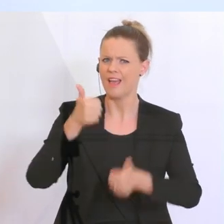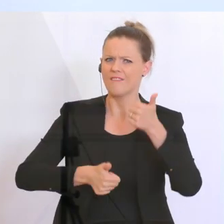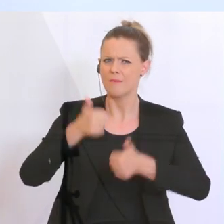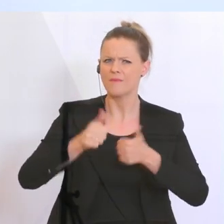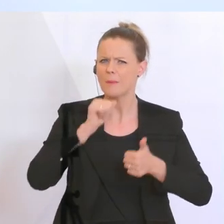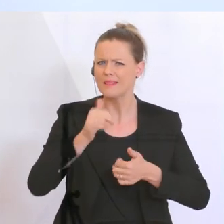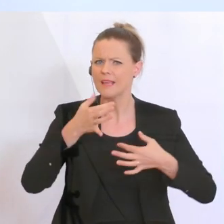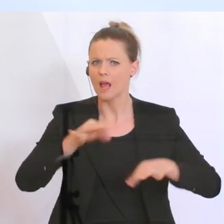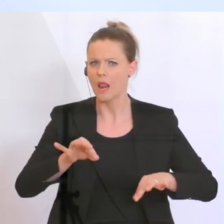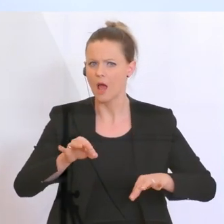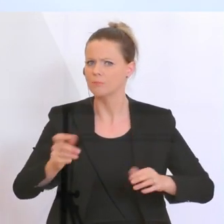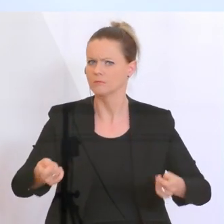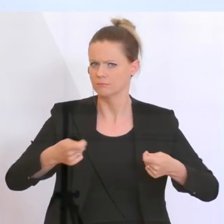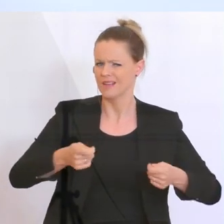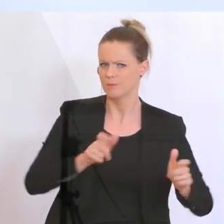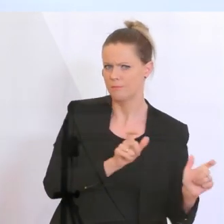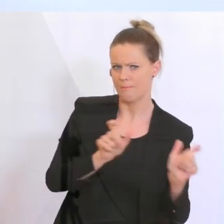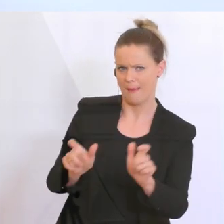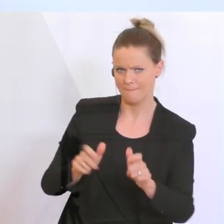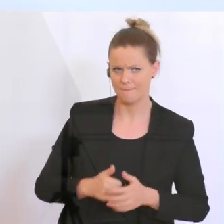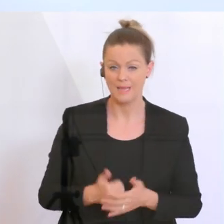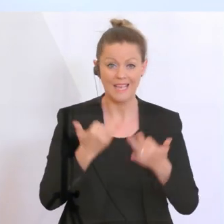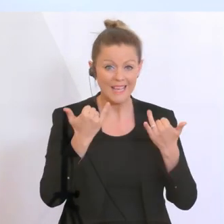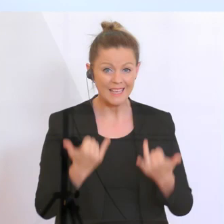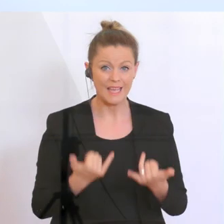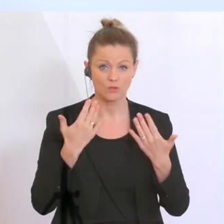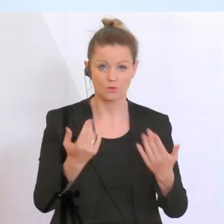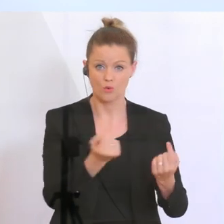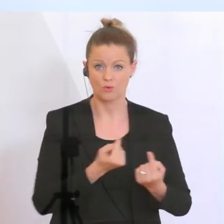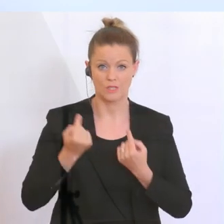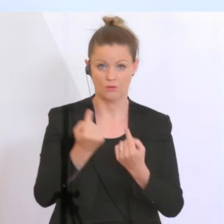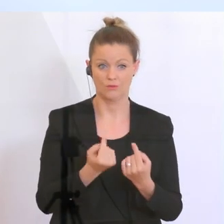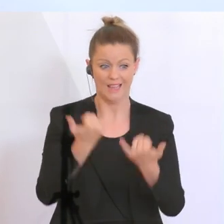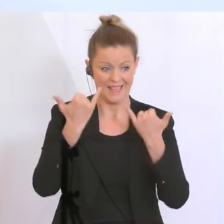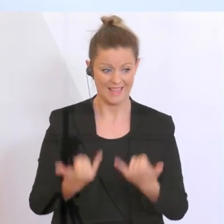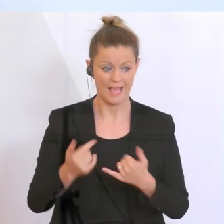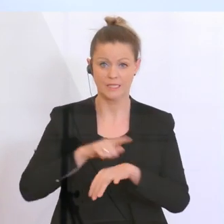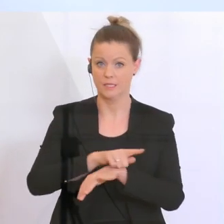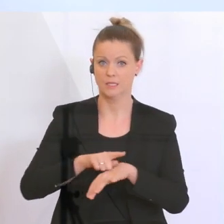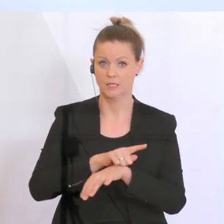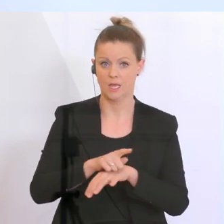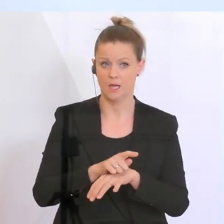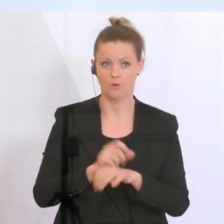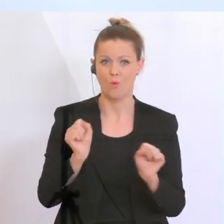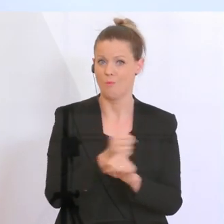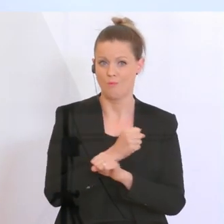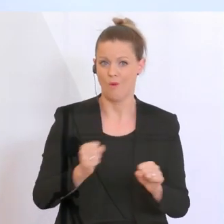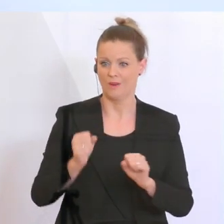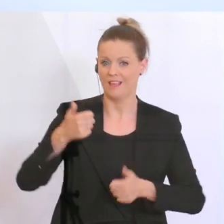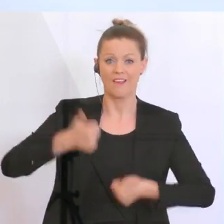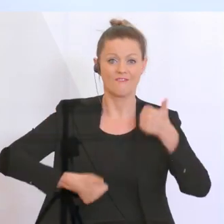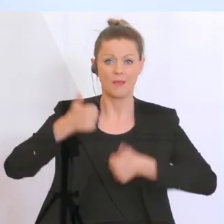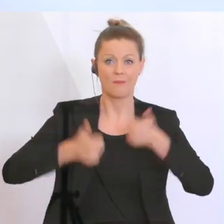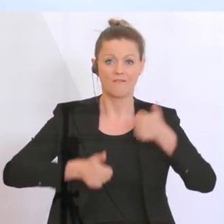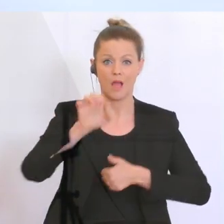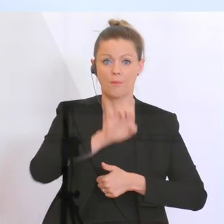verhindern und zurückzustellen. In der jetzigen Ausgestaltung, in der jetzigen Zeit geht es aber nicht um den Wettbewerb innerhalb